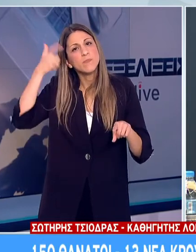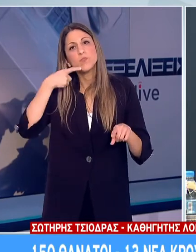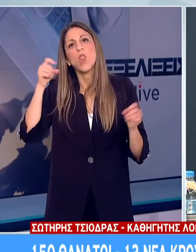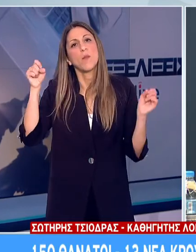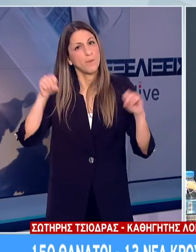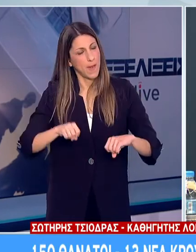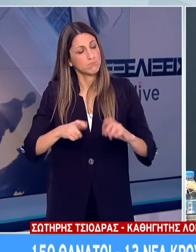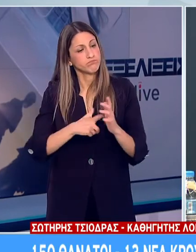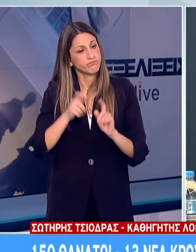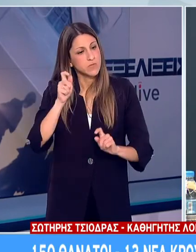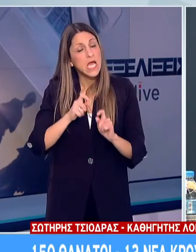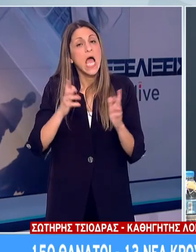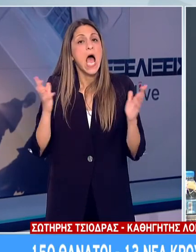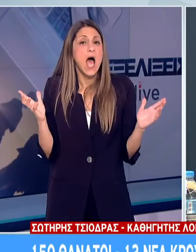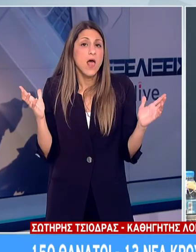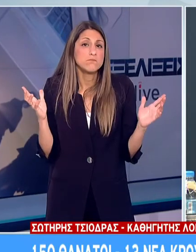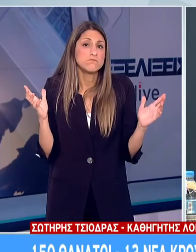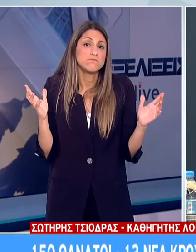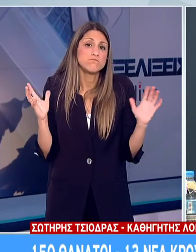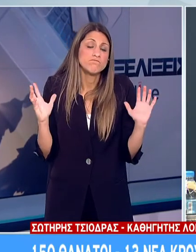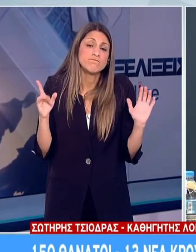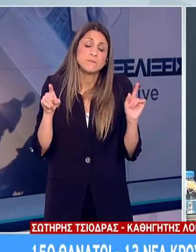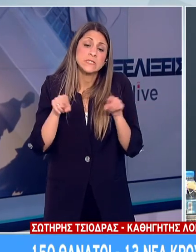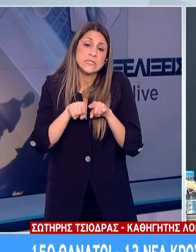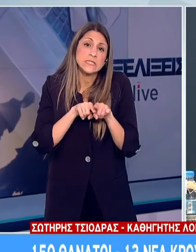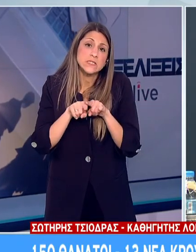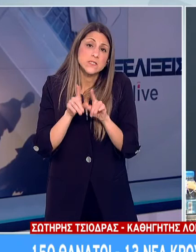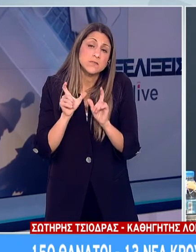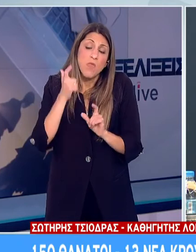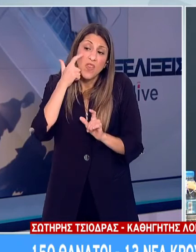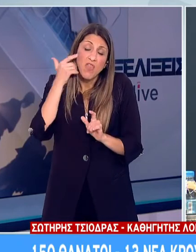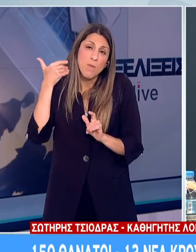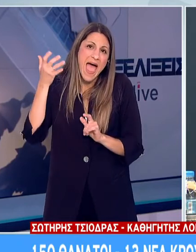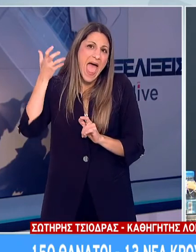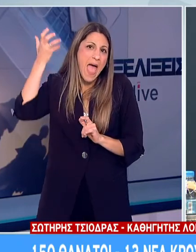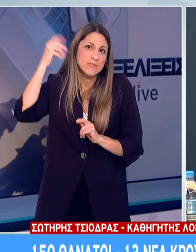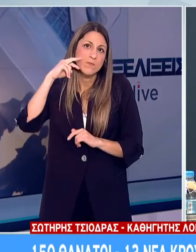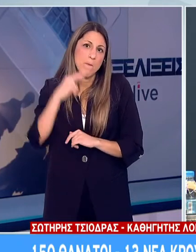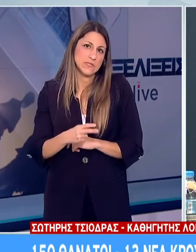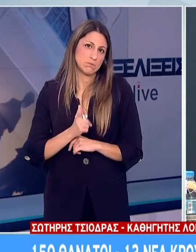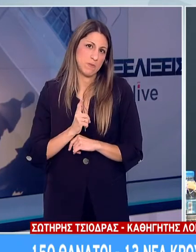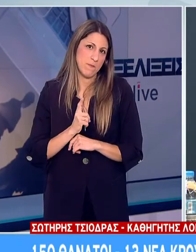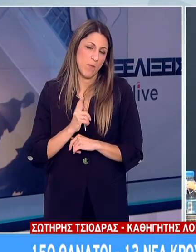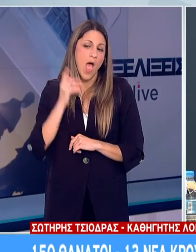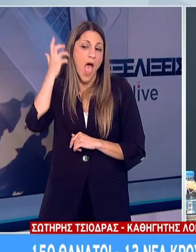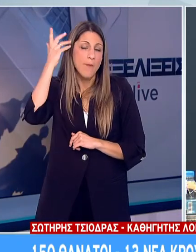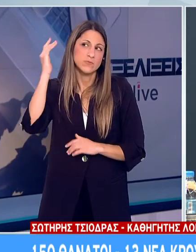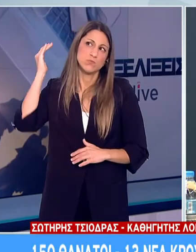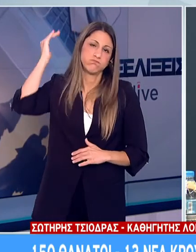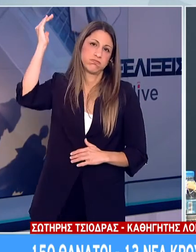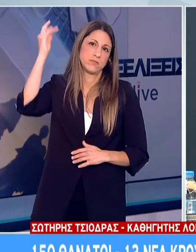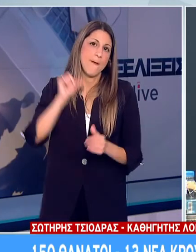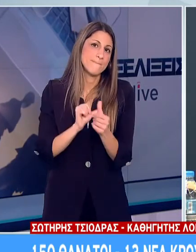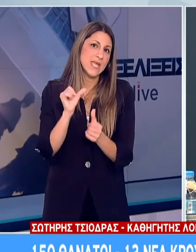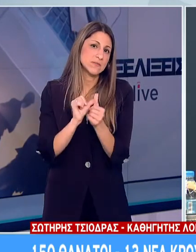δεν ξέρουμε αν είναι επιδημιολογική σχέτη είναι αβιολογική και θα περιμένουμε την επιστήμη να καταλήξει σε αυτό μπορεί να πάρει μερικούς μήνες πριν έχουμε